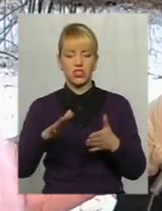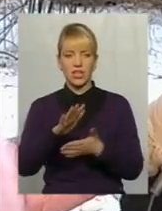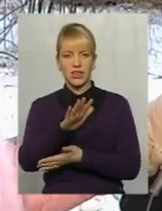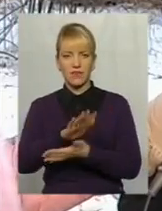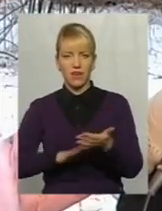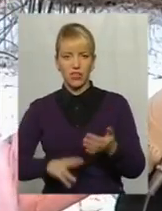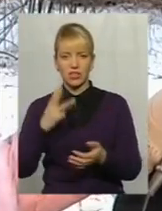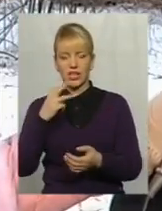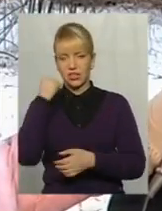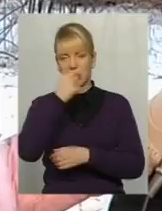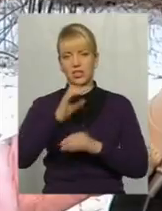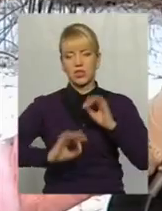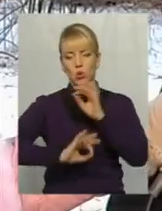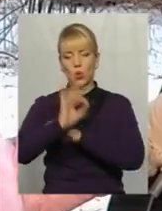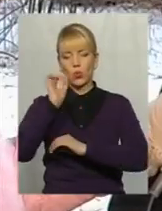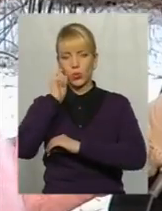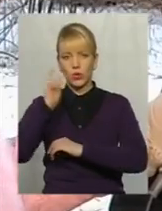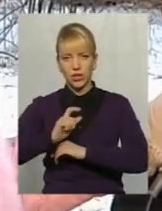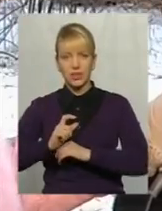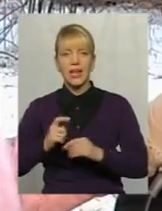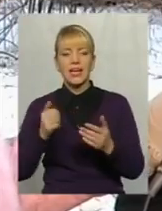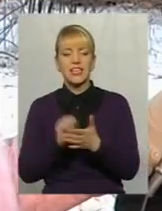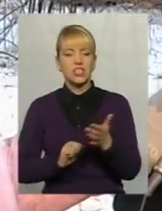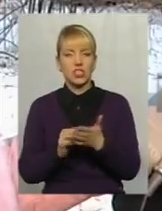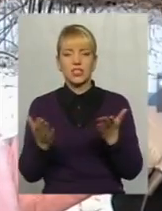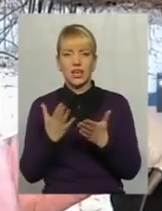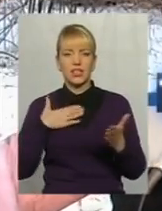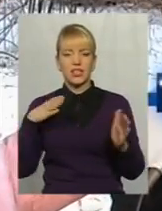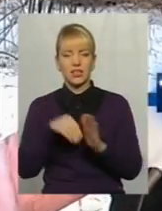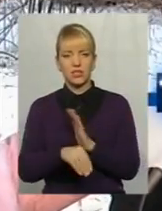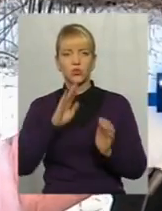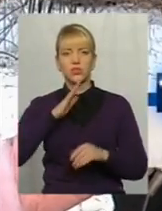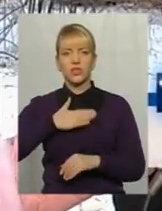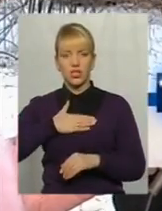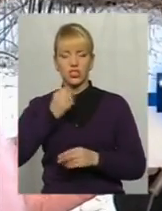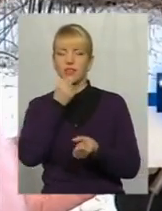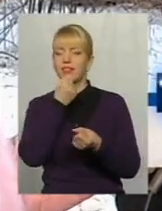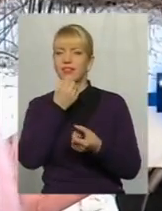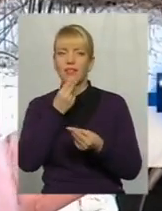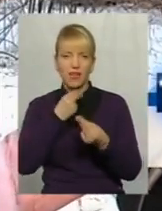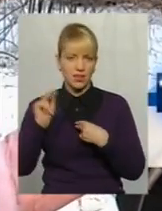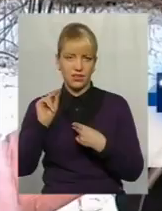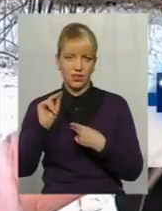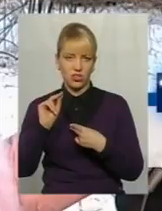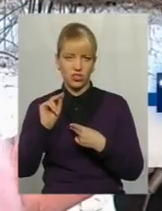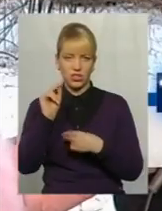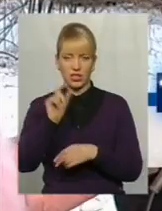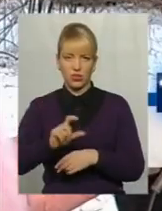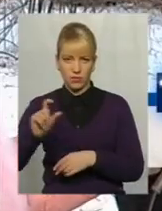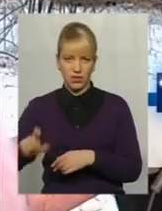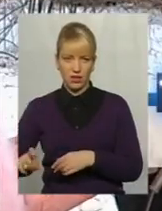на Сході України і через які гинуть наші найкращі, безперечно, співгромадяни.